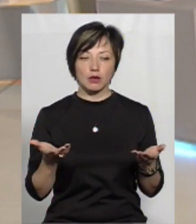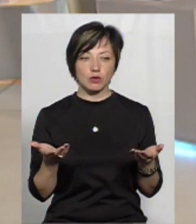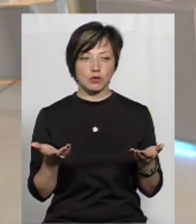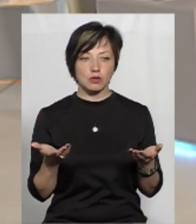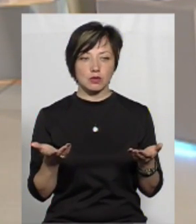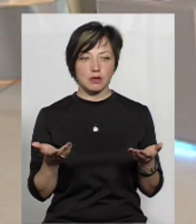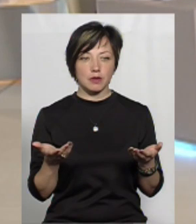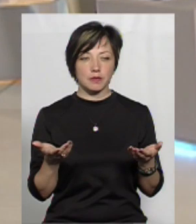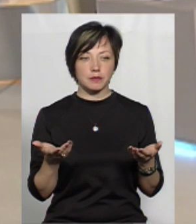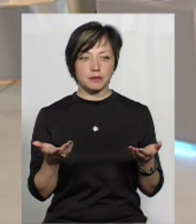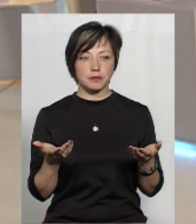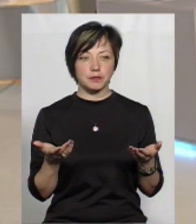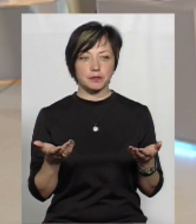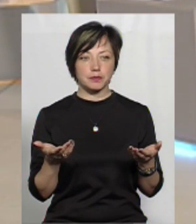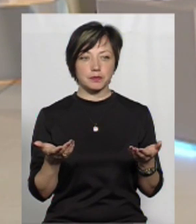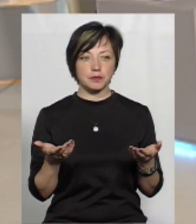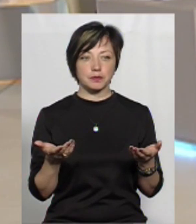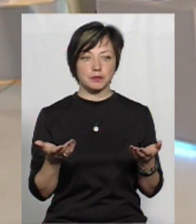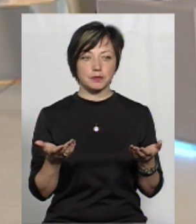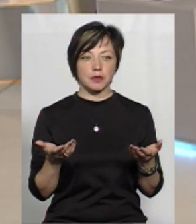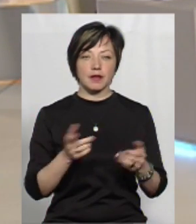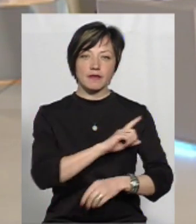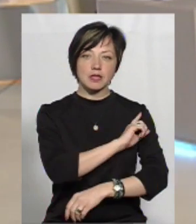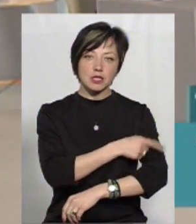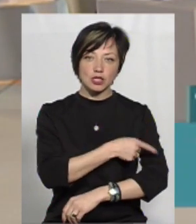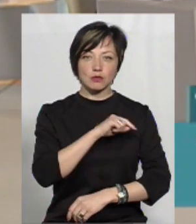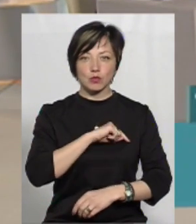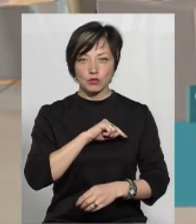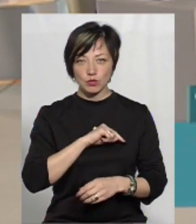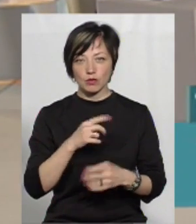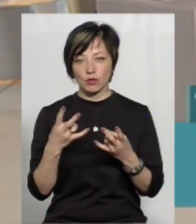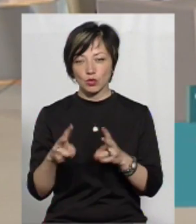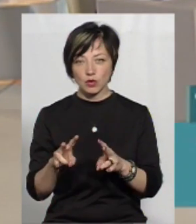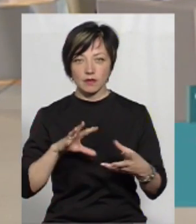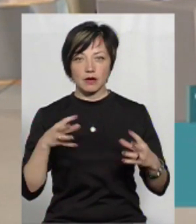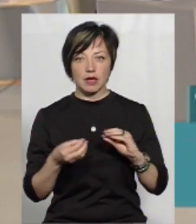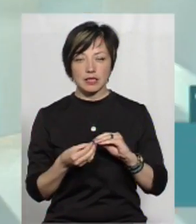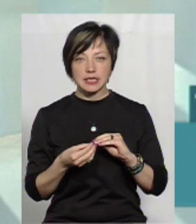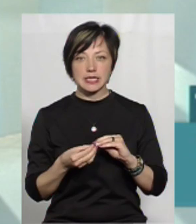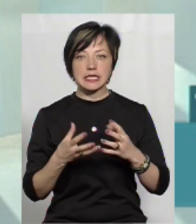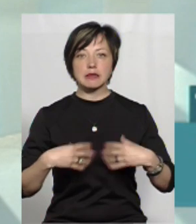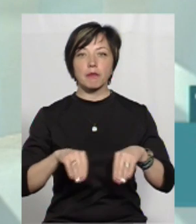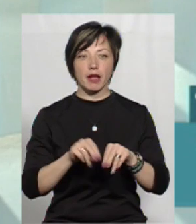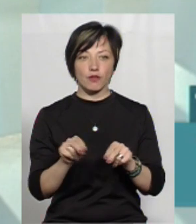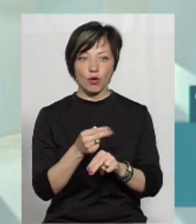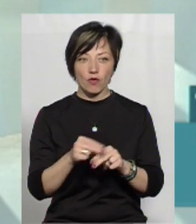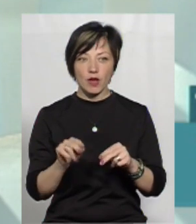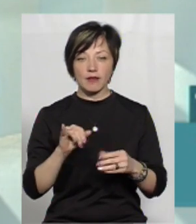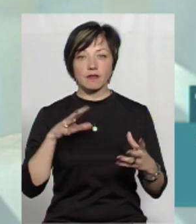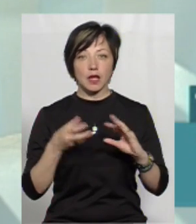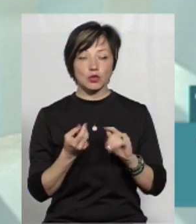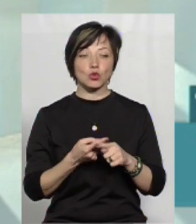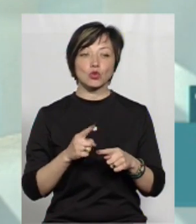психічних або фізичних ушкоджень внаслідок сімейного виховання. І